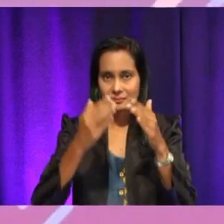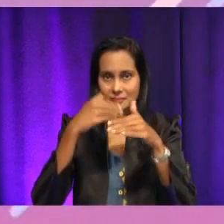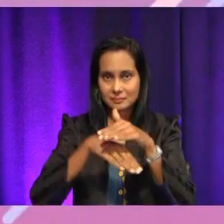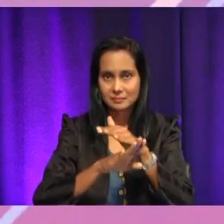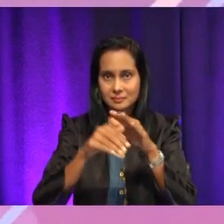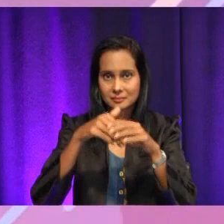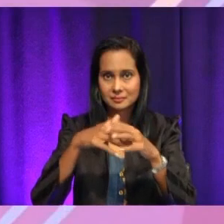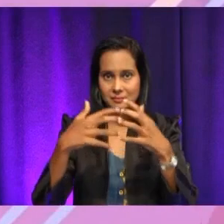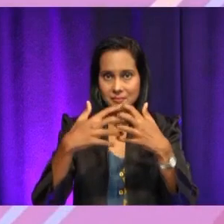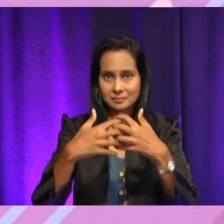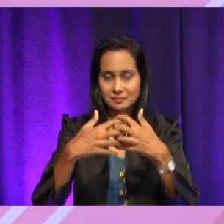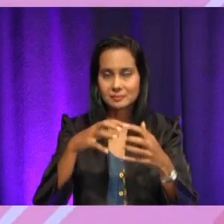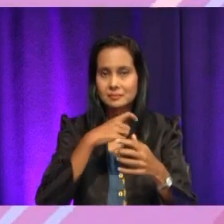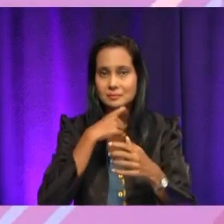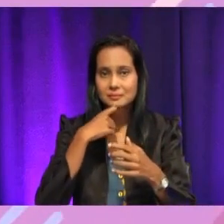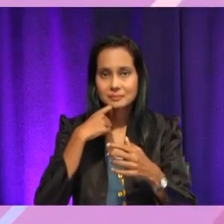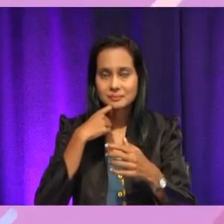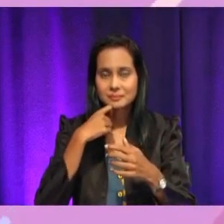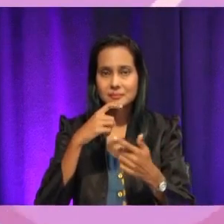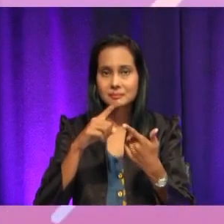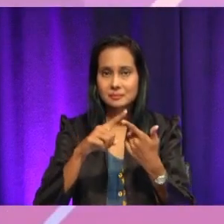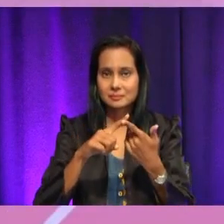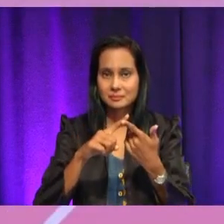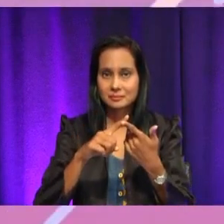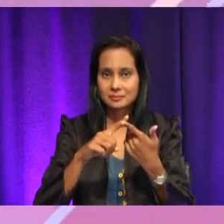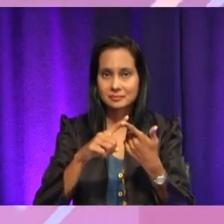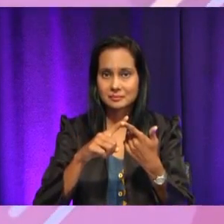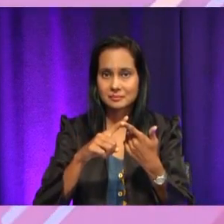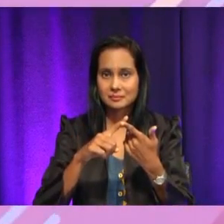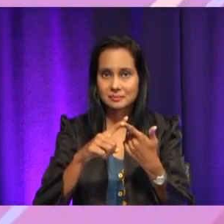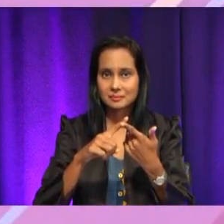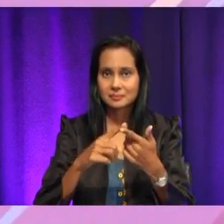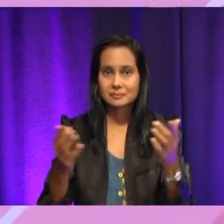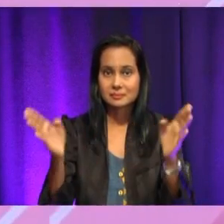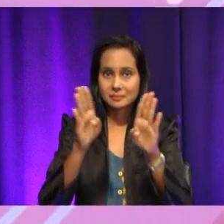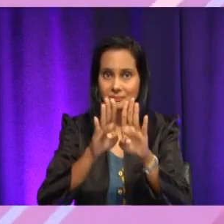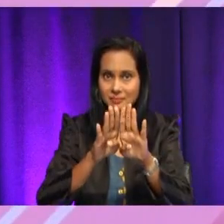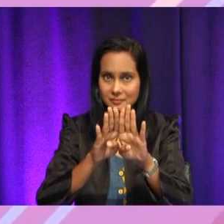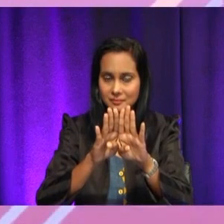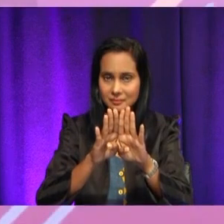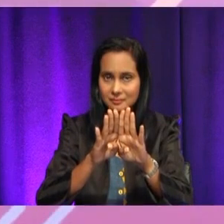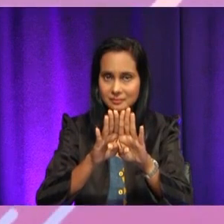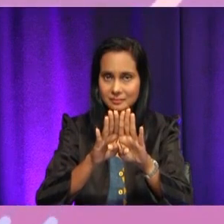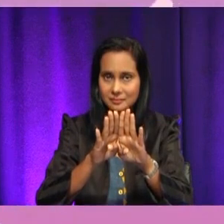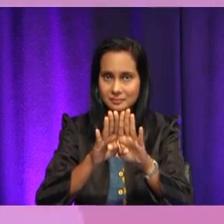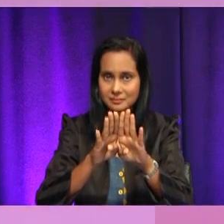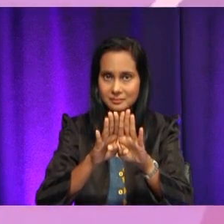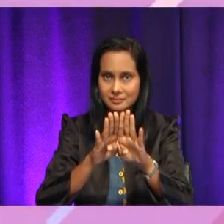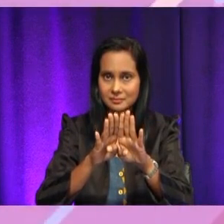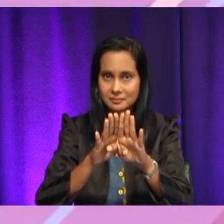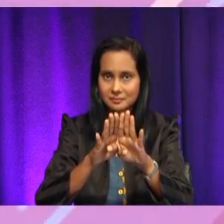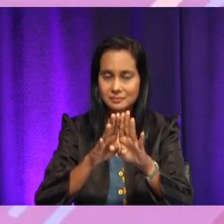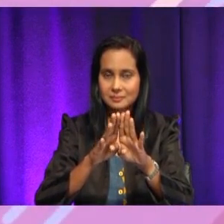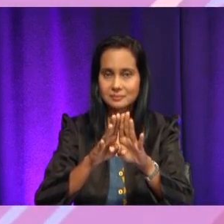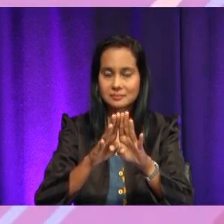pakaian ke dalam mesin pengering. Kemudian, sila tutup pintu mesin pengering.